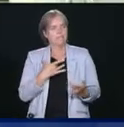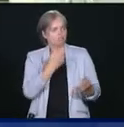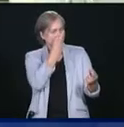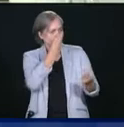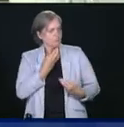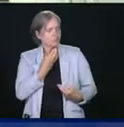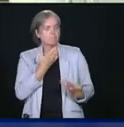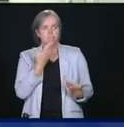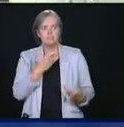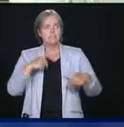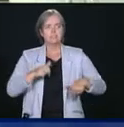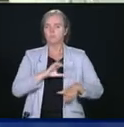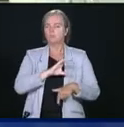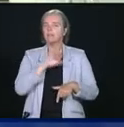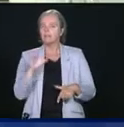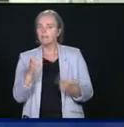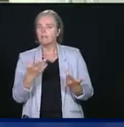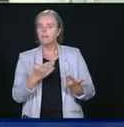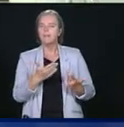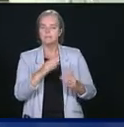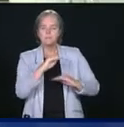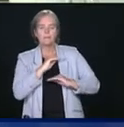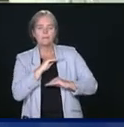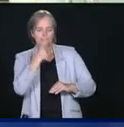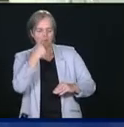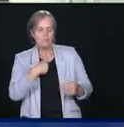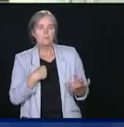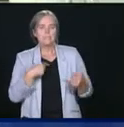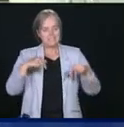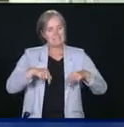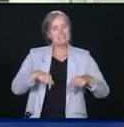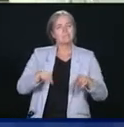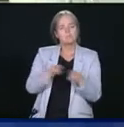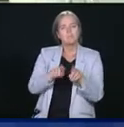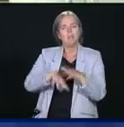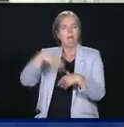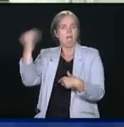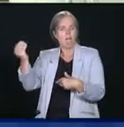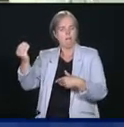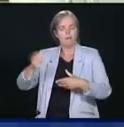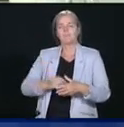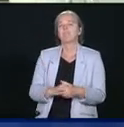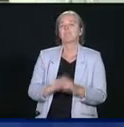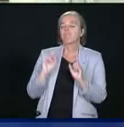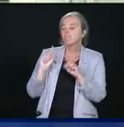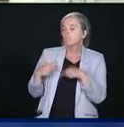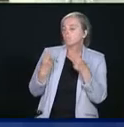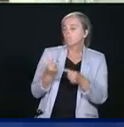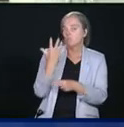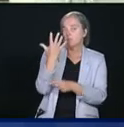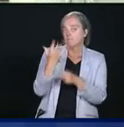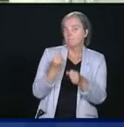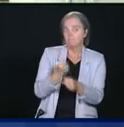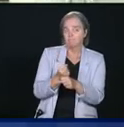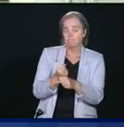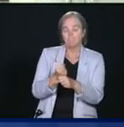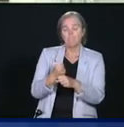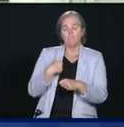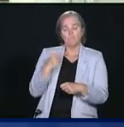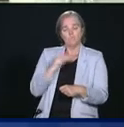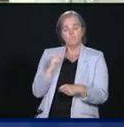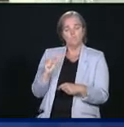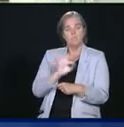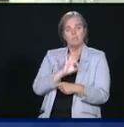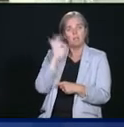notre pays. Ce n pas juste une chose pour ailleurs, c'est une chose pour ici. C'est pour ça, depuis cinq ans, notre gouvernement a investi